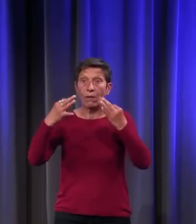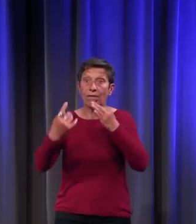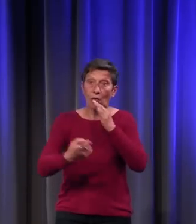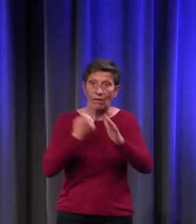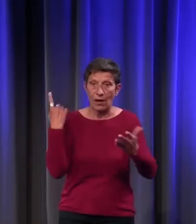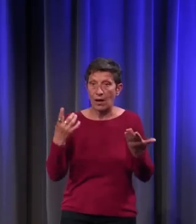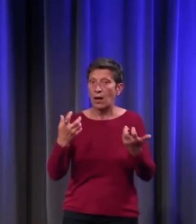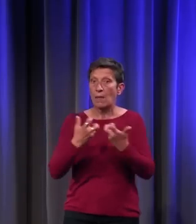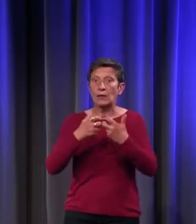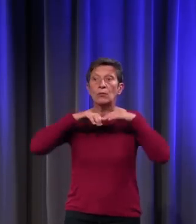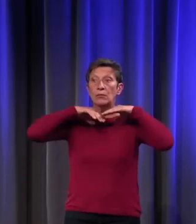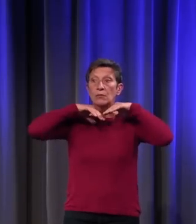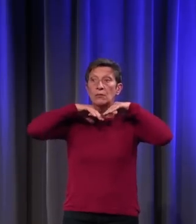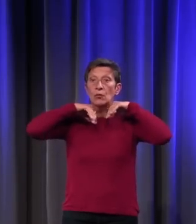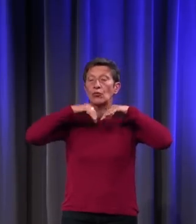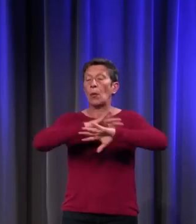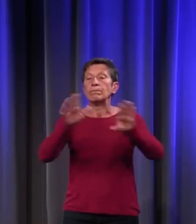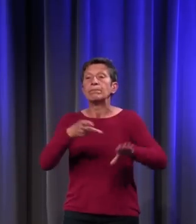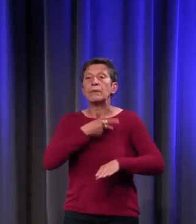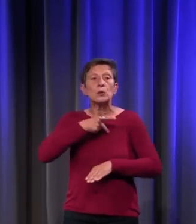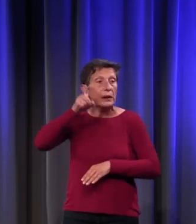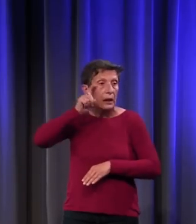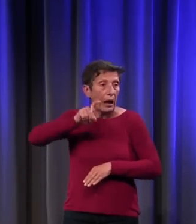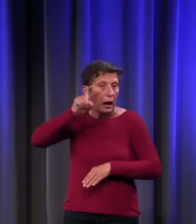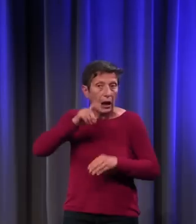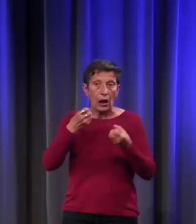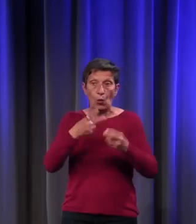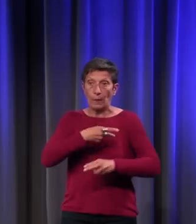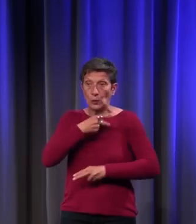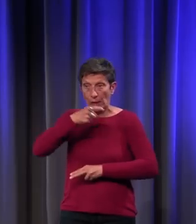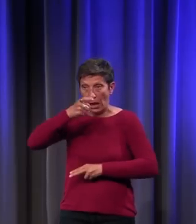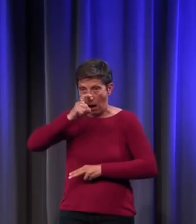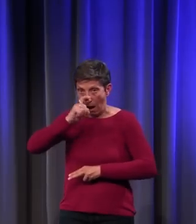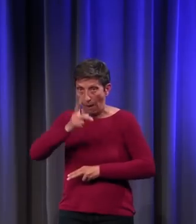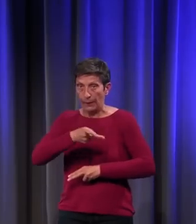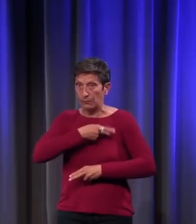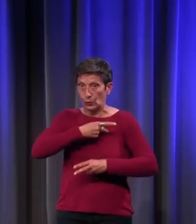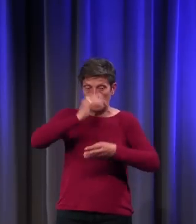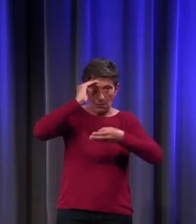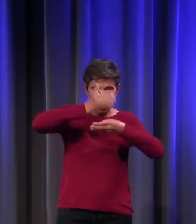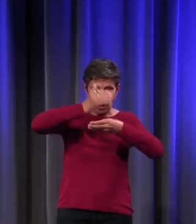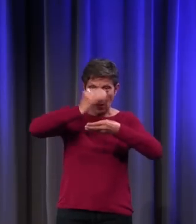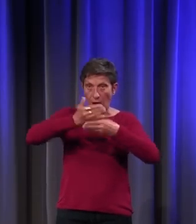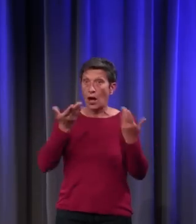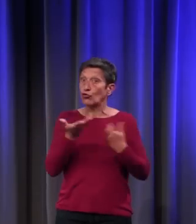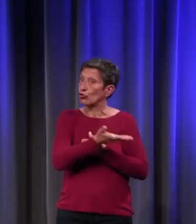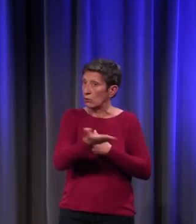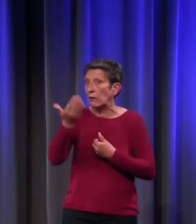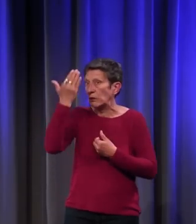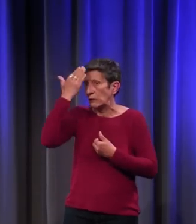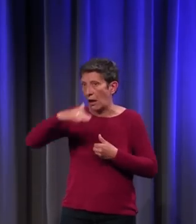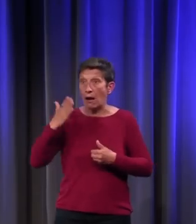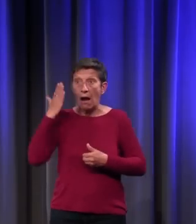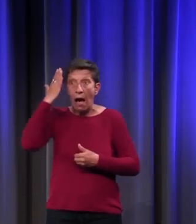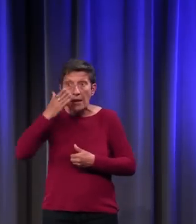la médecine grecque, la médecine arabe et la médecine médiévale savent très bien que l'animal le plus